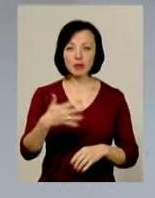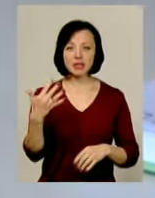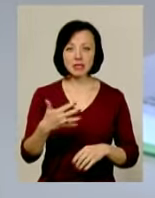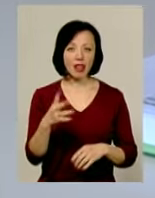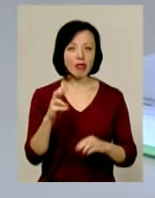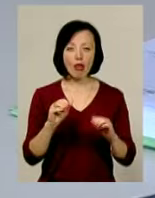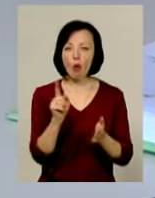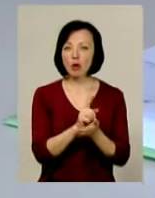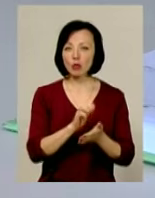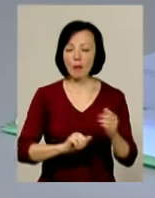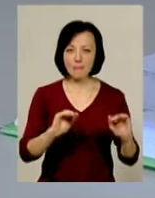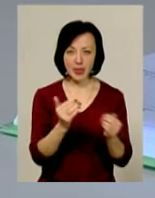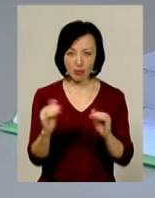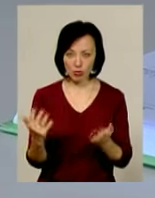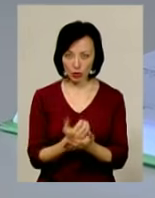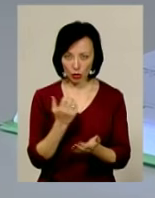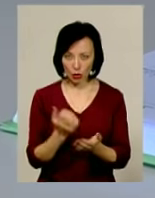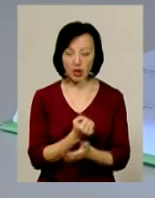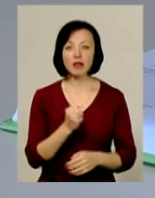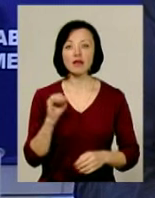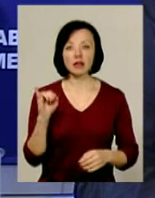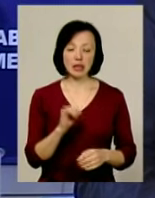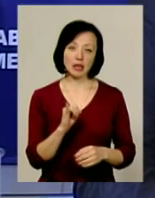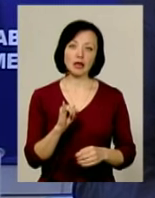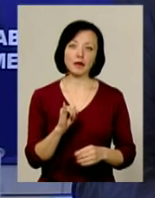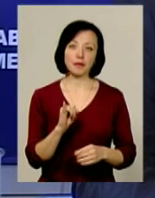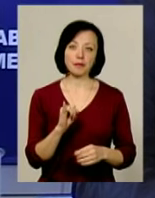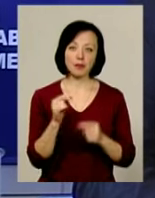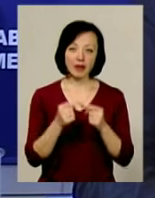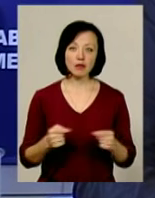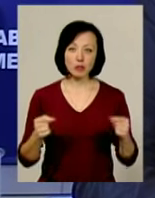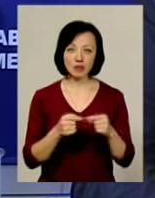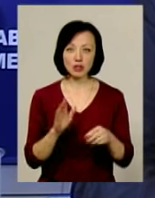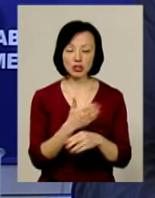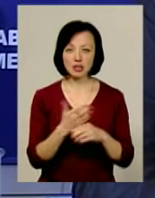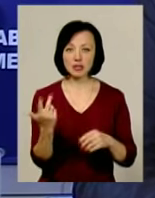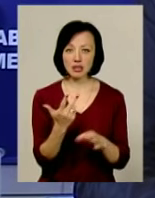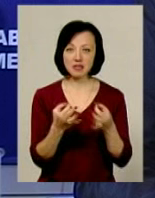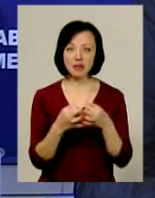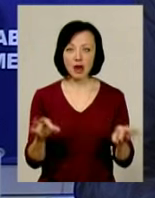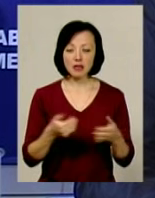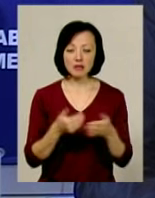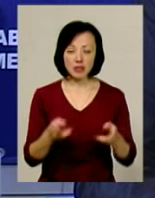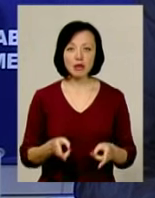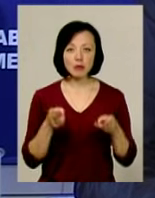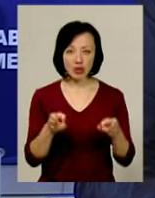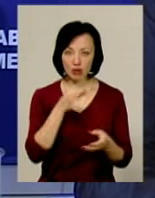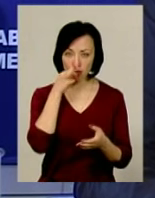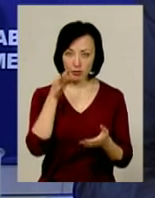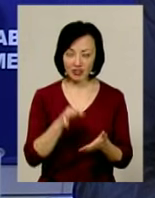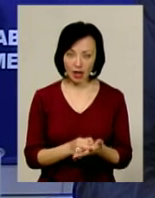неподкованих мінім доходів громадян. І відповідно частиною третєї – звільняються від кримінальної відповідальності.